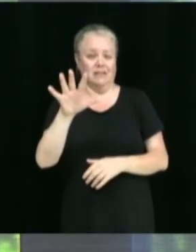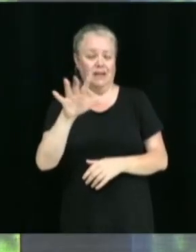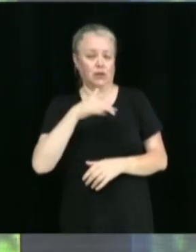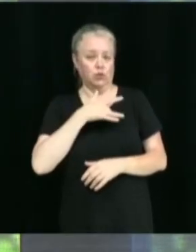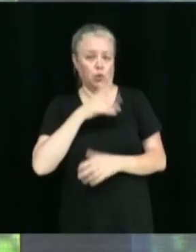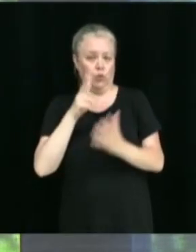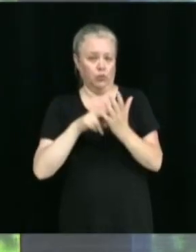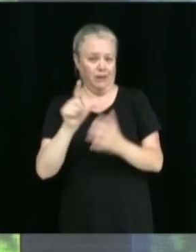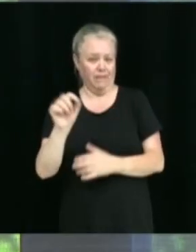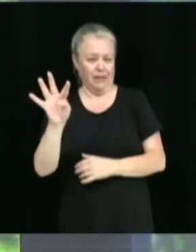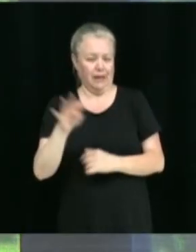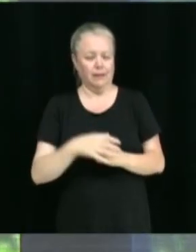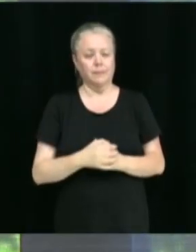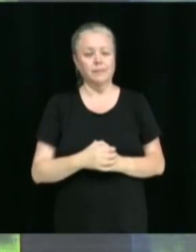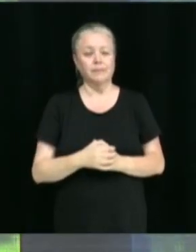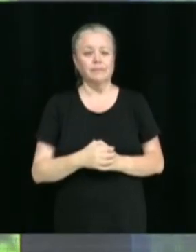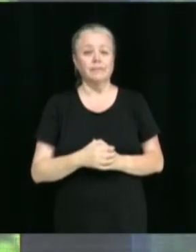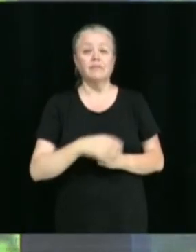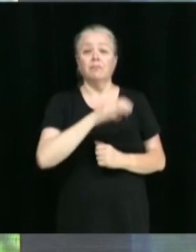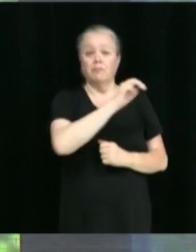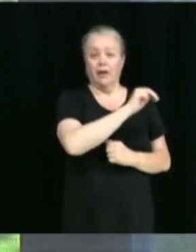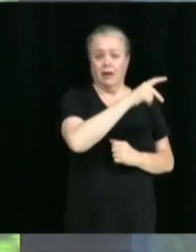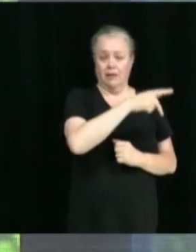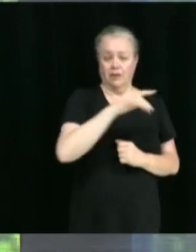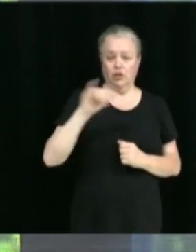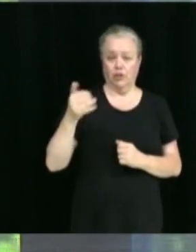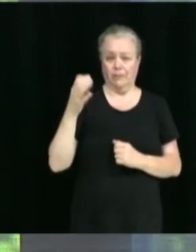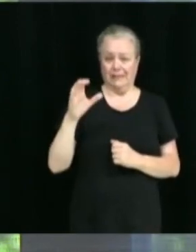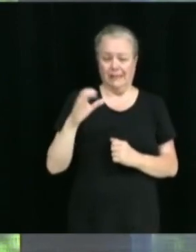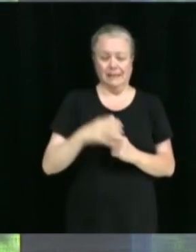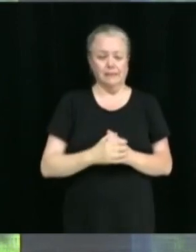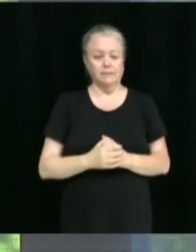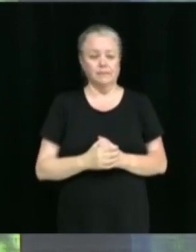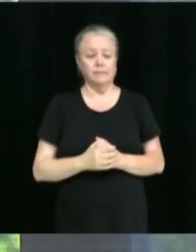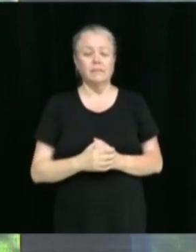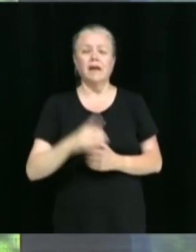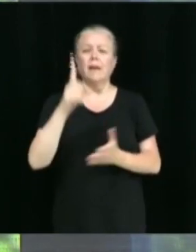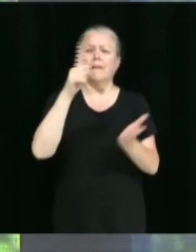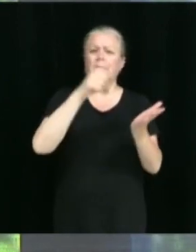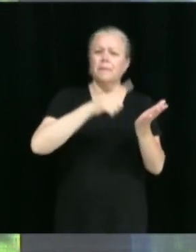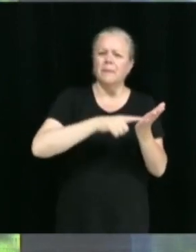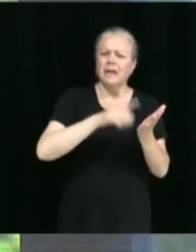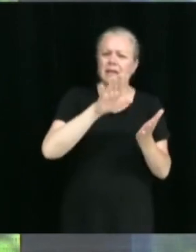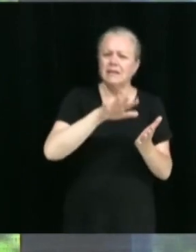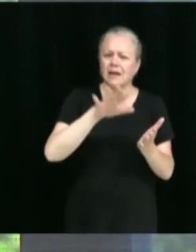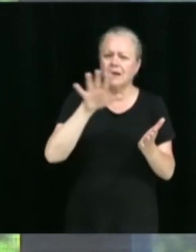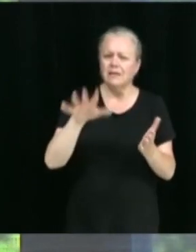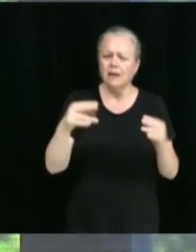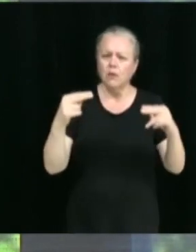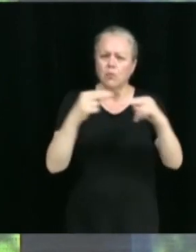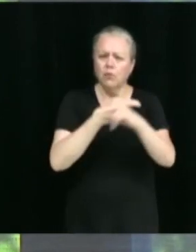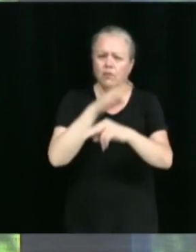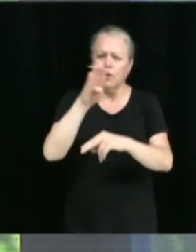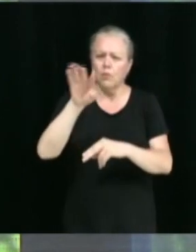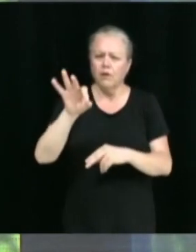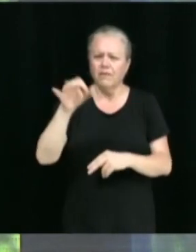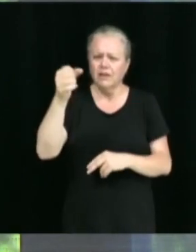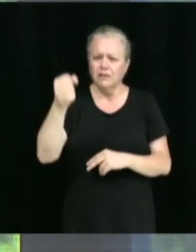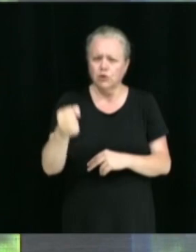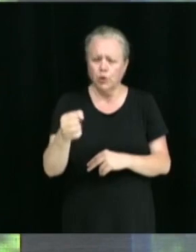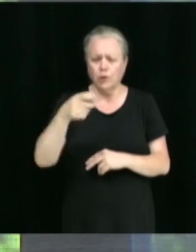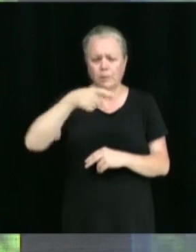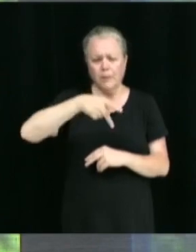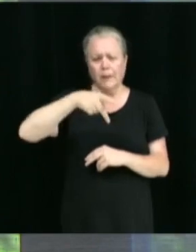Michael Provencher, James Casey. Même chose pour le 1055 boulevard des Bois-Françud, Pépé,'est moi.